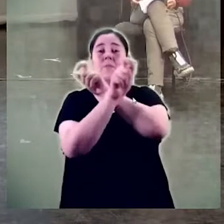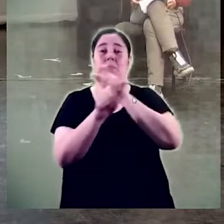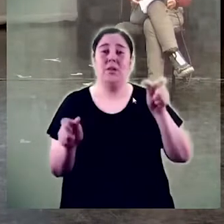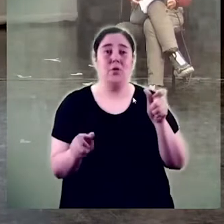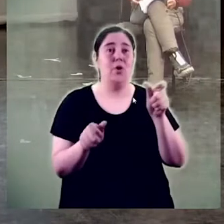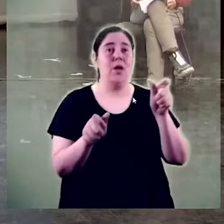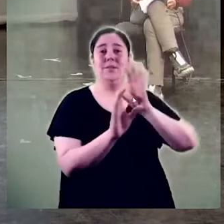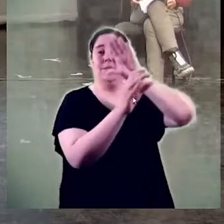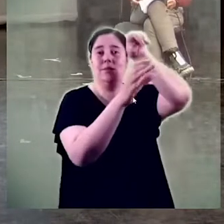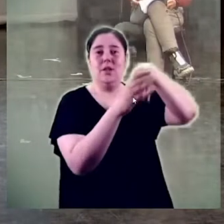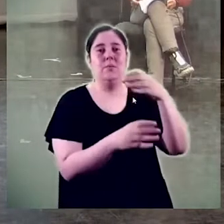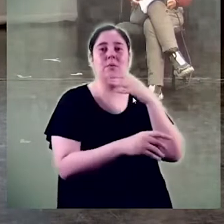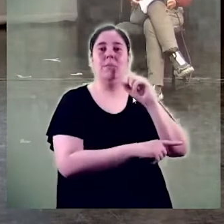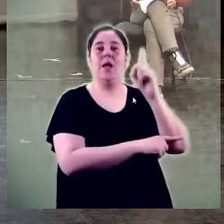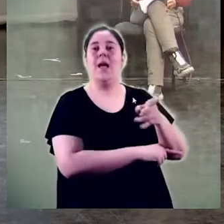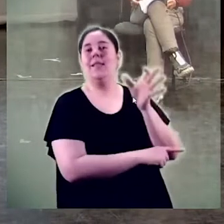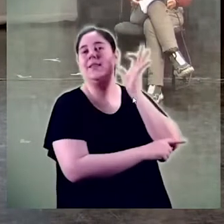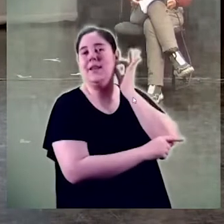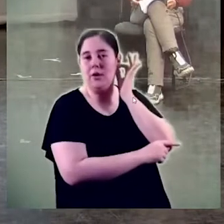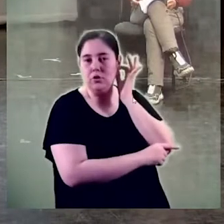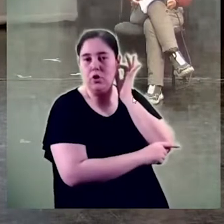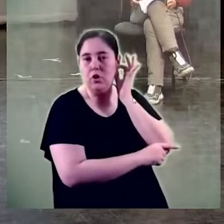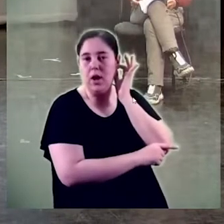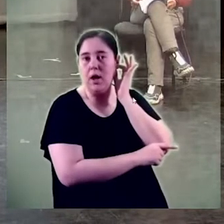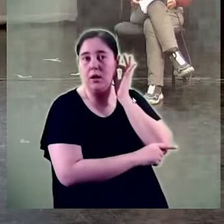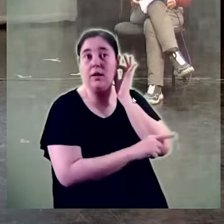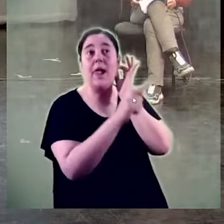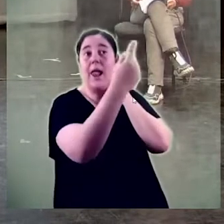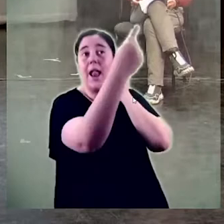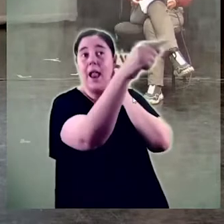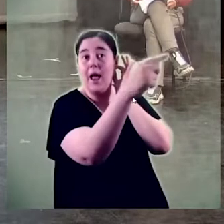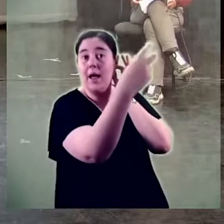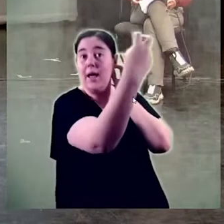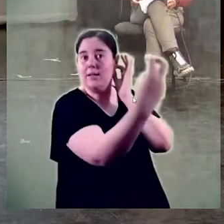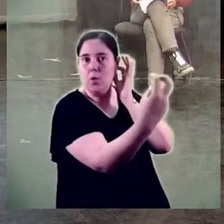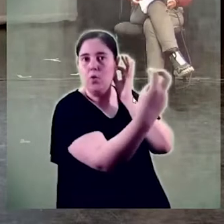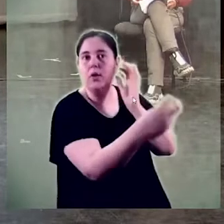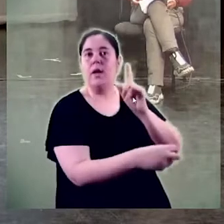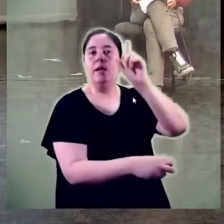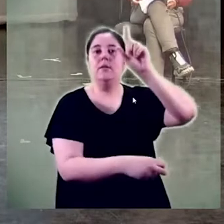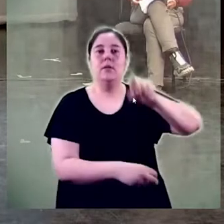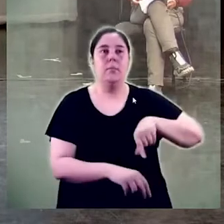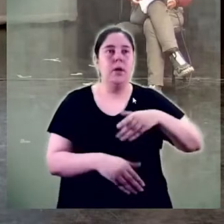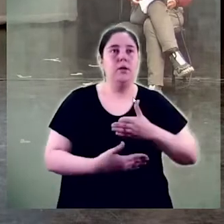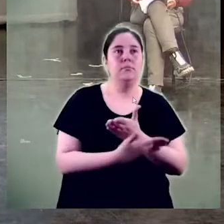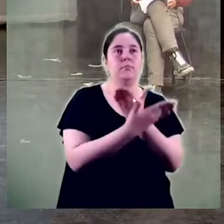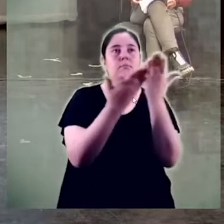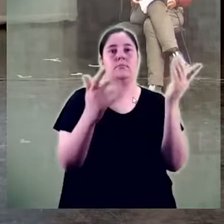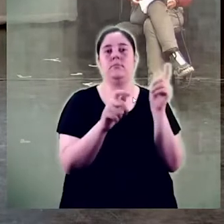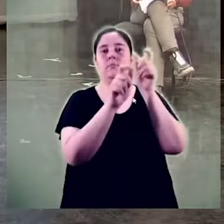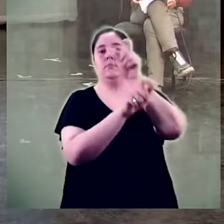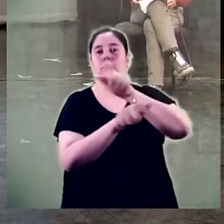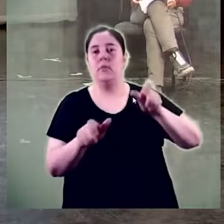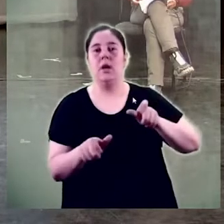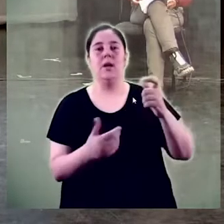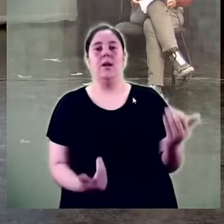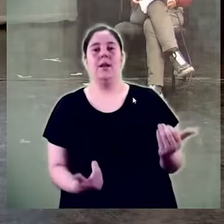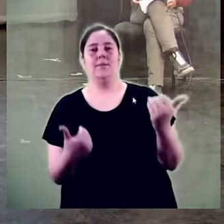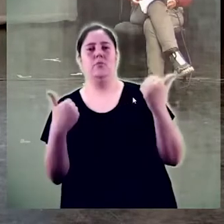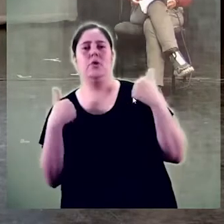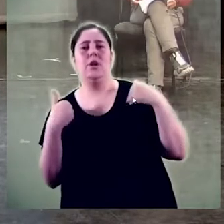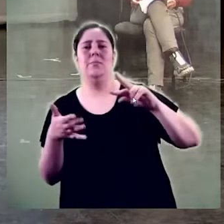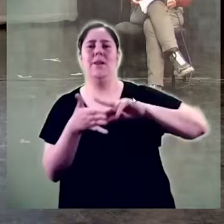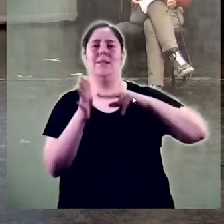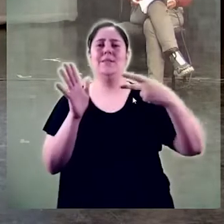directora, que tenim aquí asseguda entre nosaltres, però també a totes les responsables, tècniques, a tothom que hi